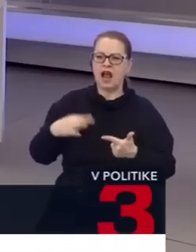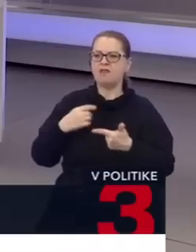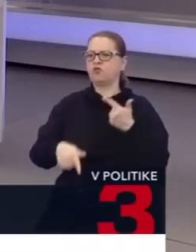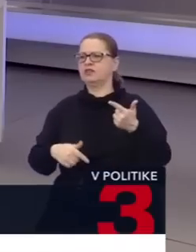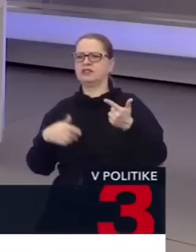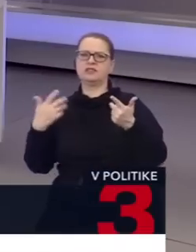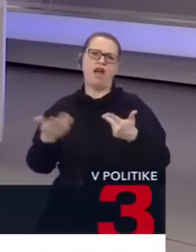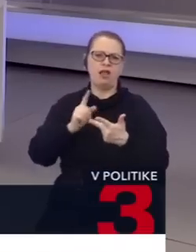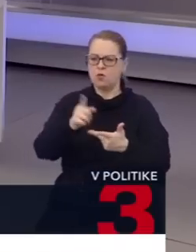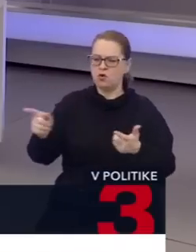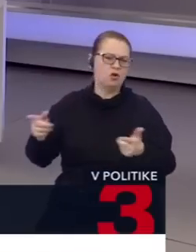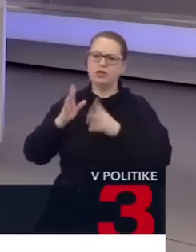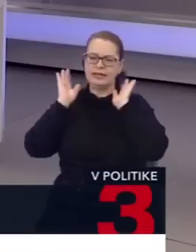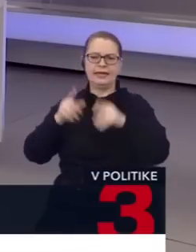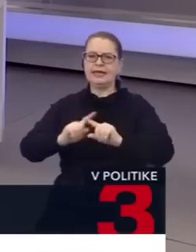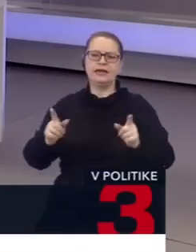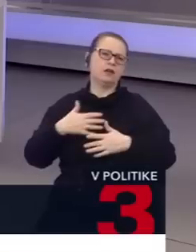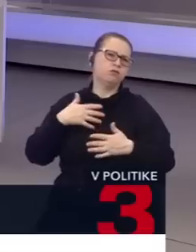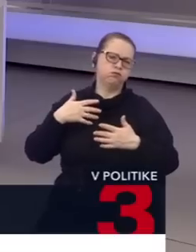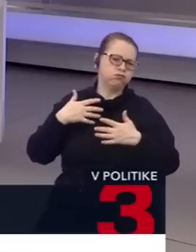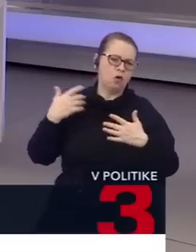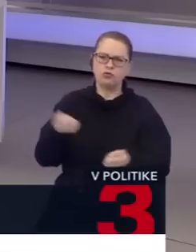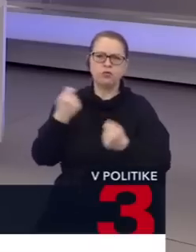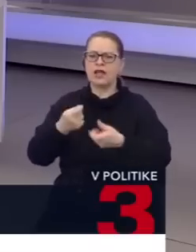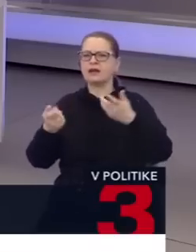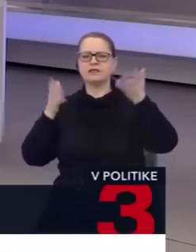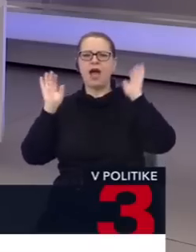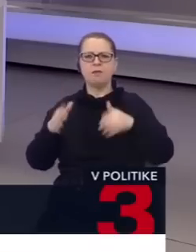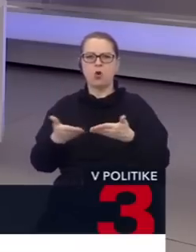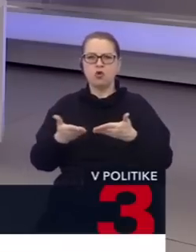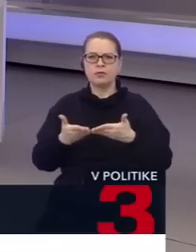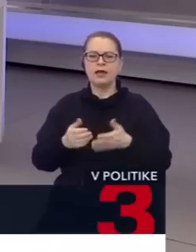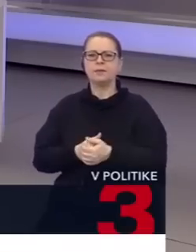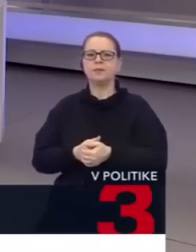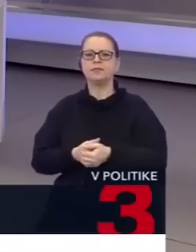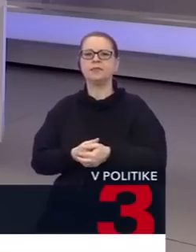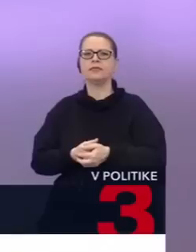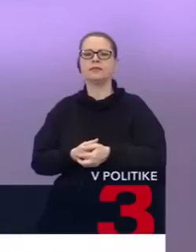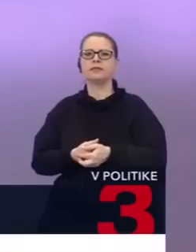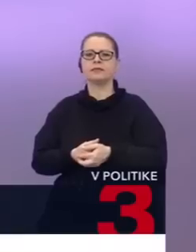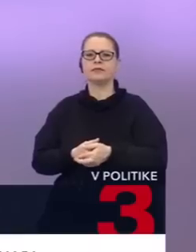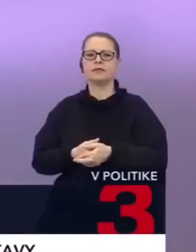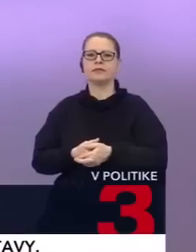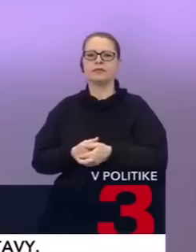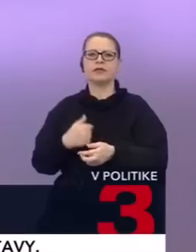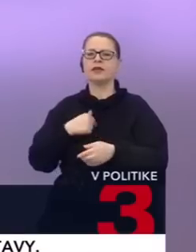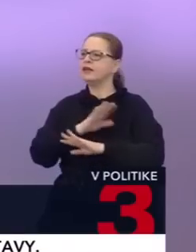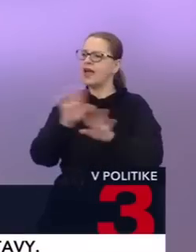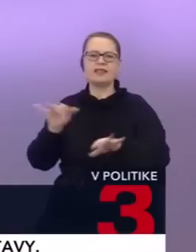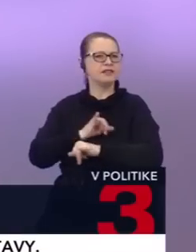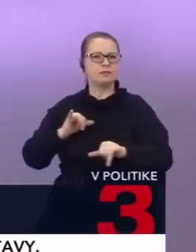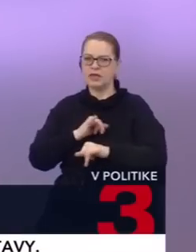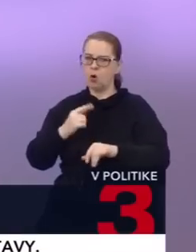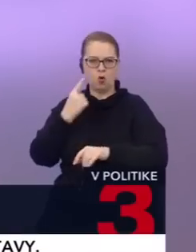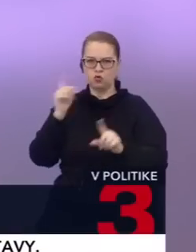napríklad. Čohokoľvek, pôdor spodárstva, vymyslite si sociálnych vecí a podobne, ako teraz, aby som sa nikoho nedotkal. Áno,